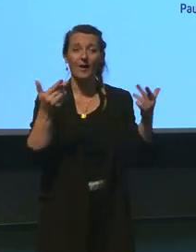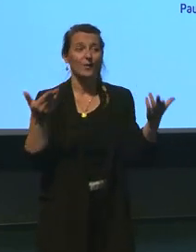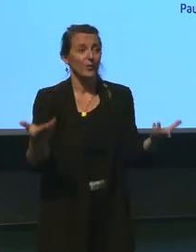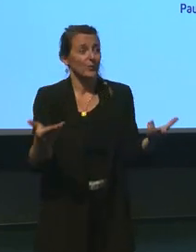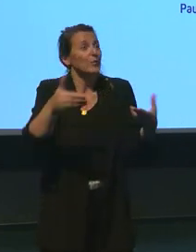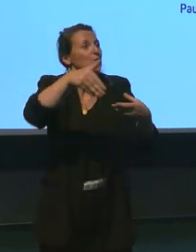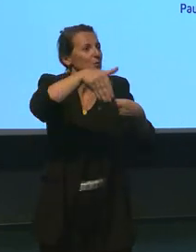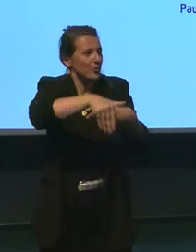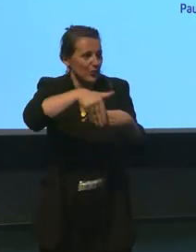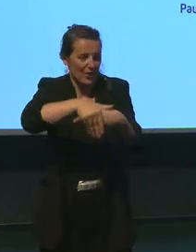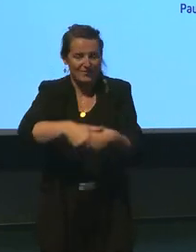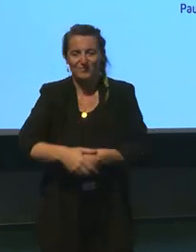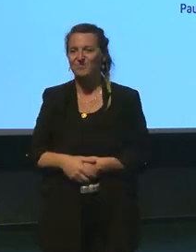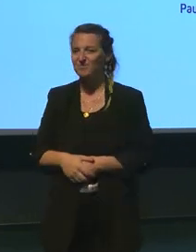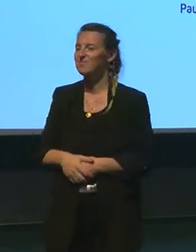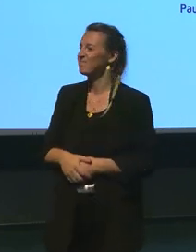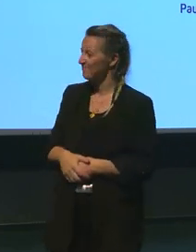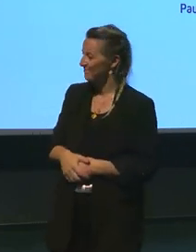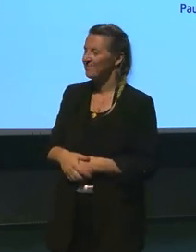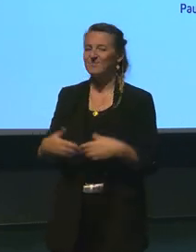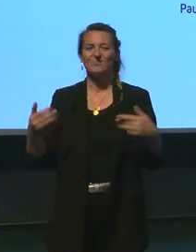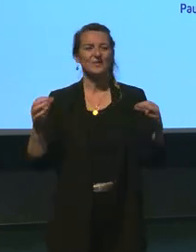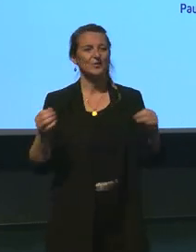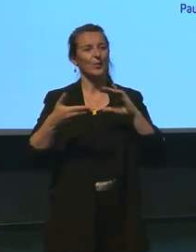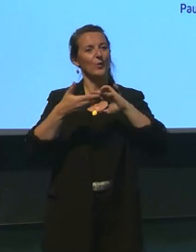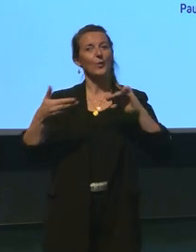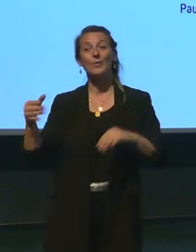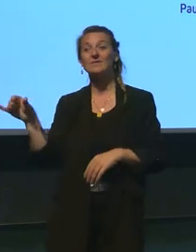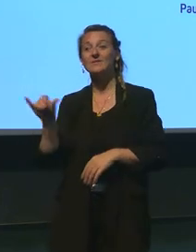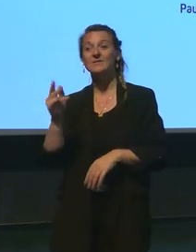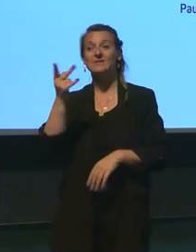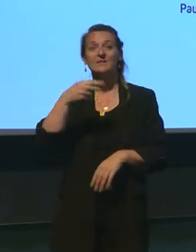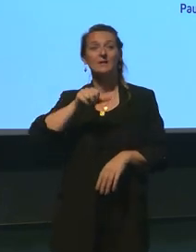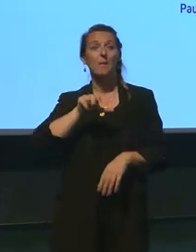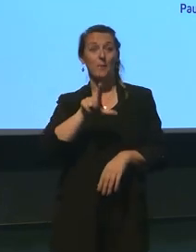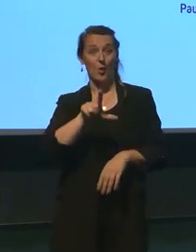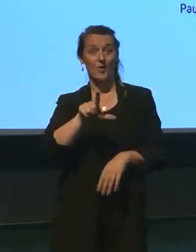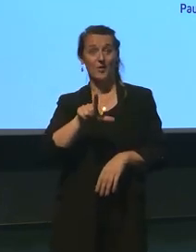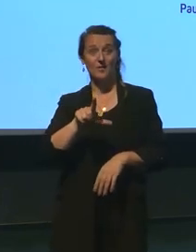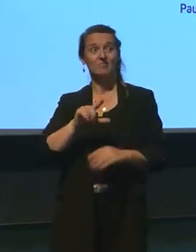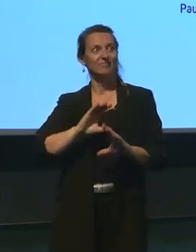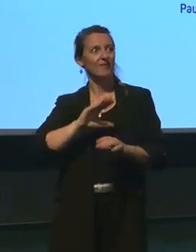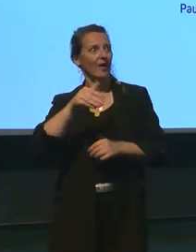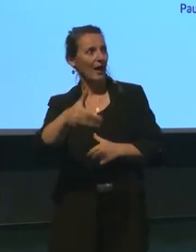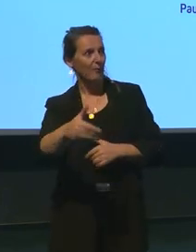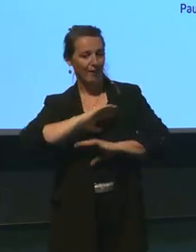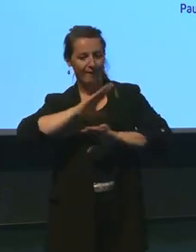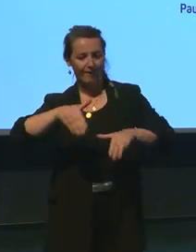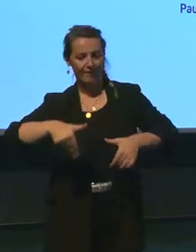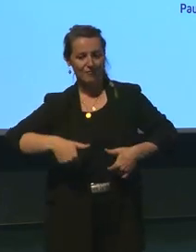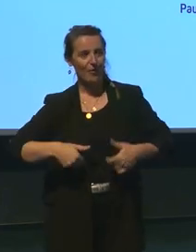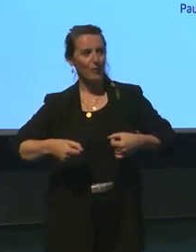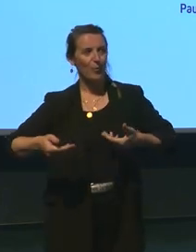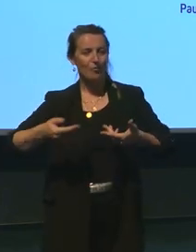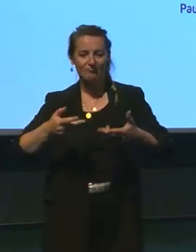nous ce soir. Bon voilà, je vais laisser à présent la parole à Paul et ensuite on aura bien évidemment en fin de soirée un temps d